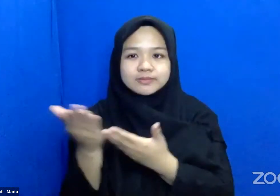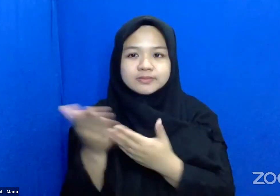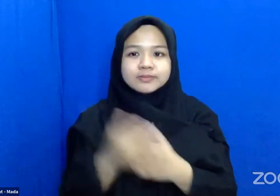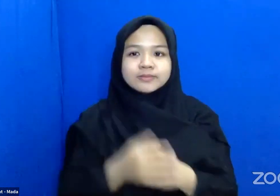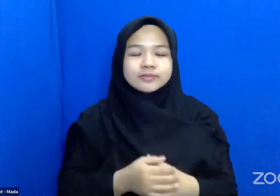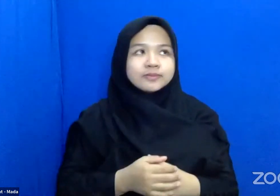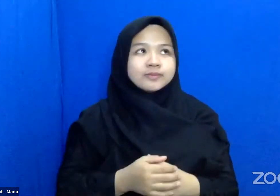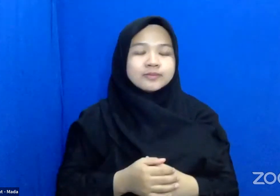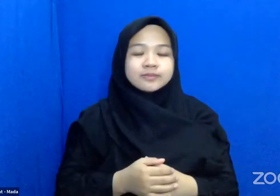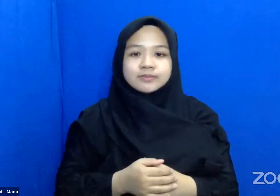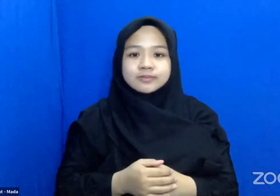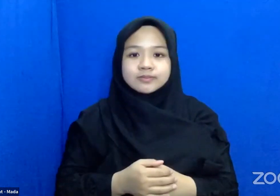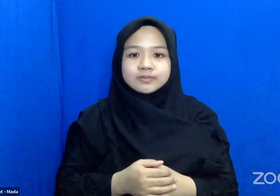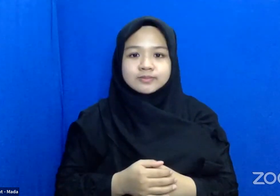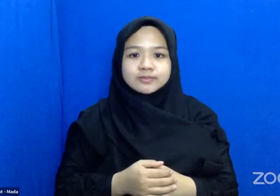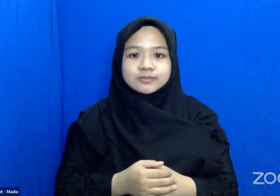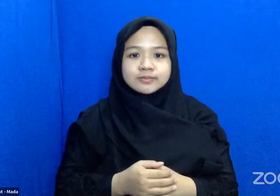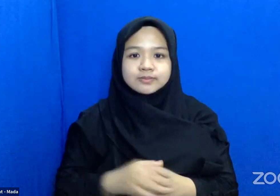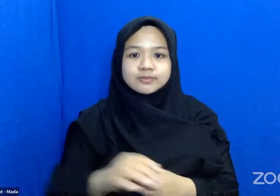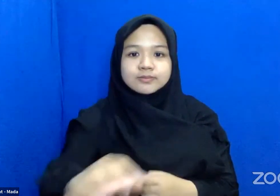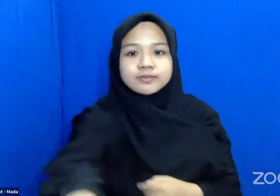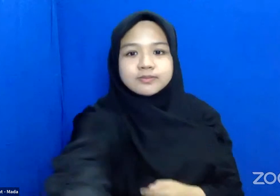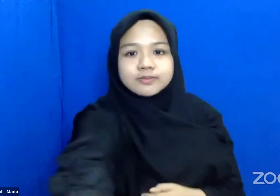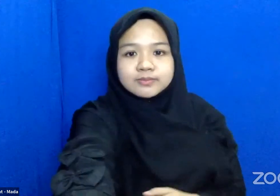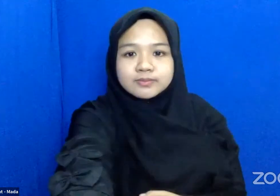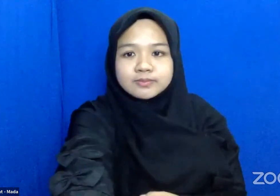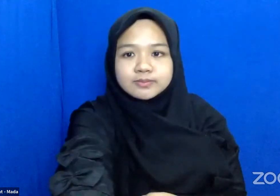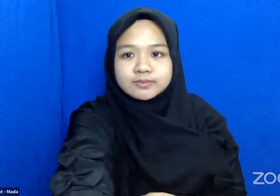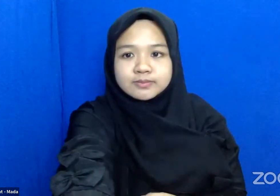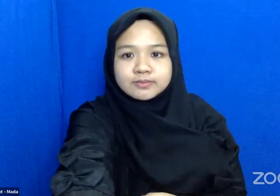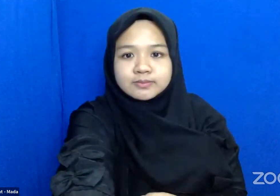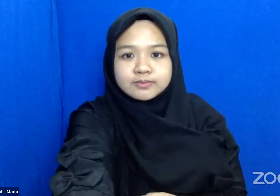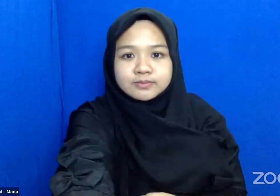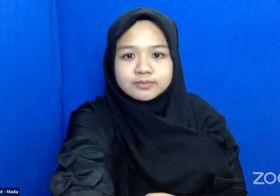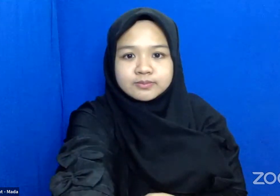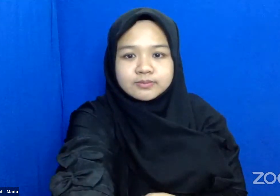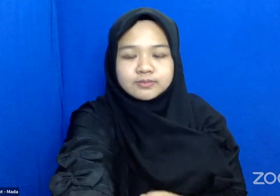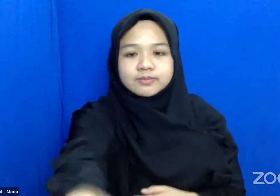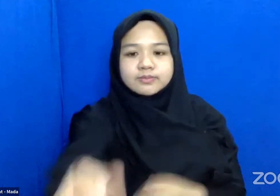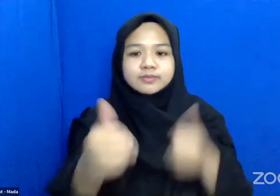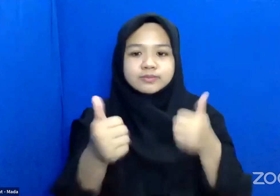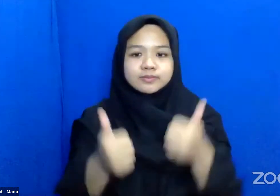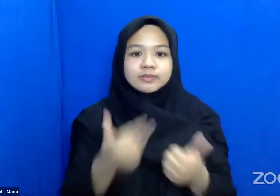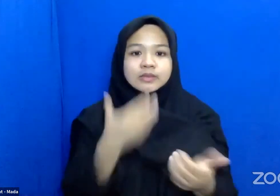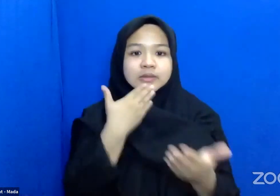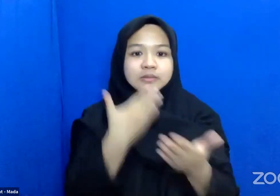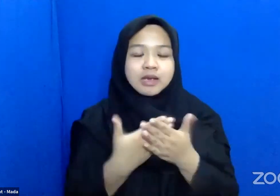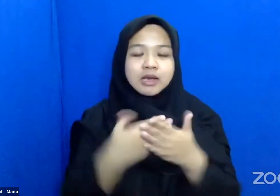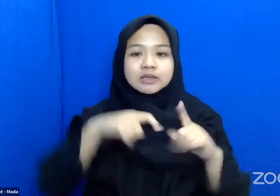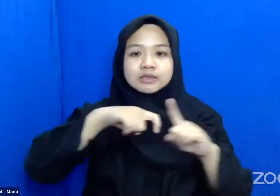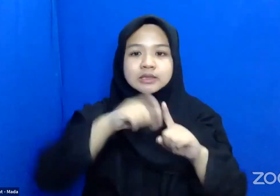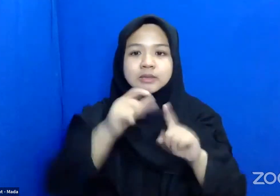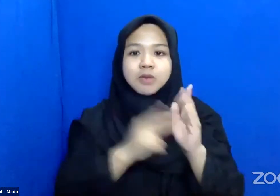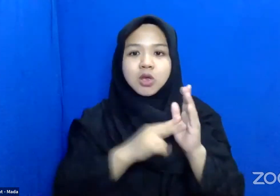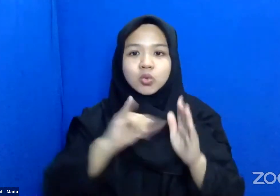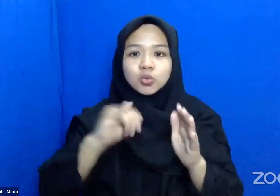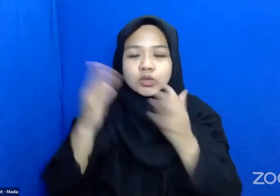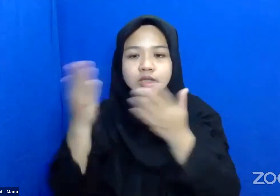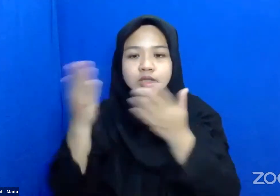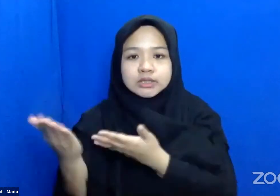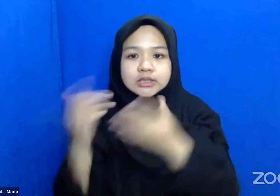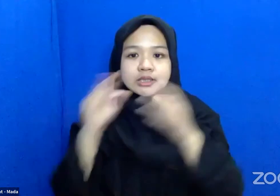Sih Dari Saya Mas Rinto Baik Mas Terima kasih Kepada Mbak Kuni Silahkan Mbak Untuk